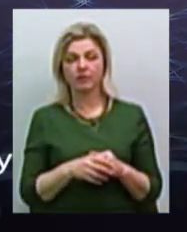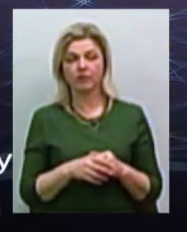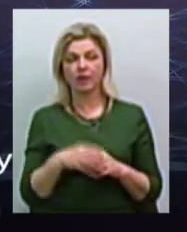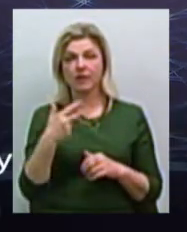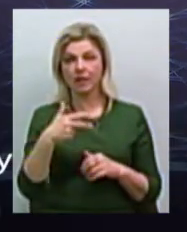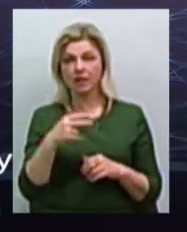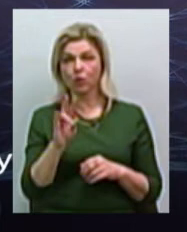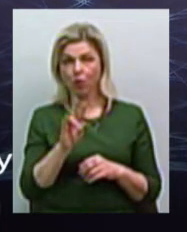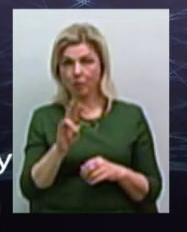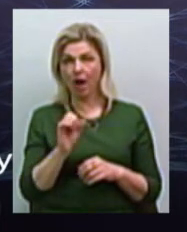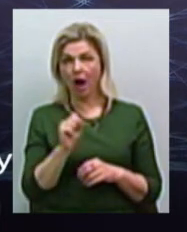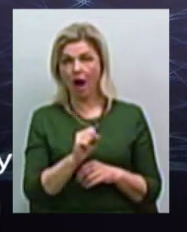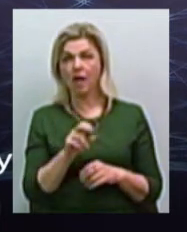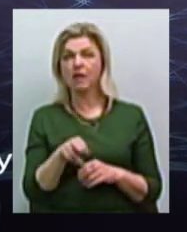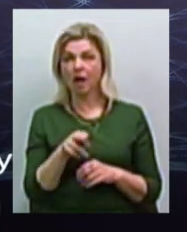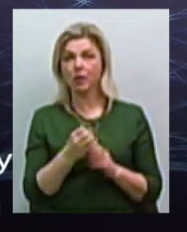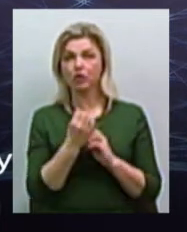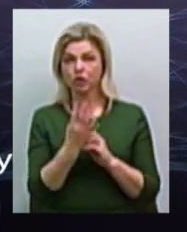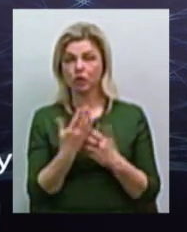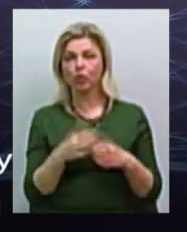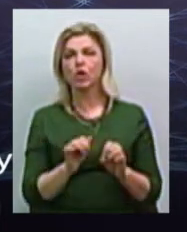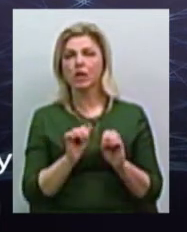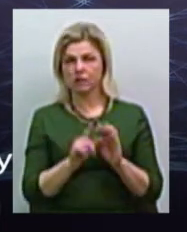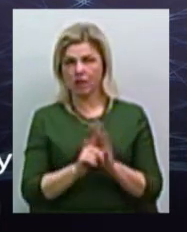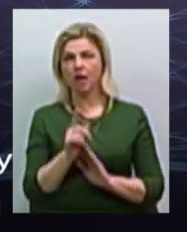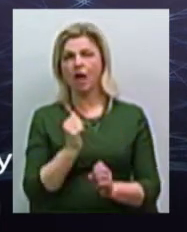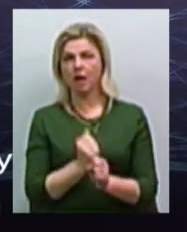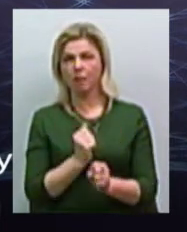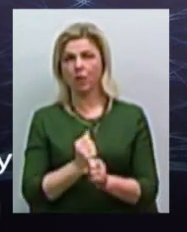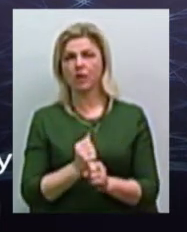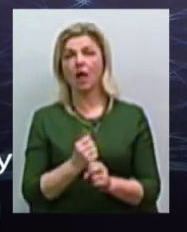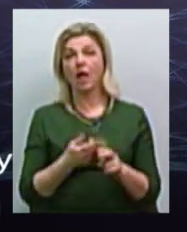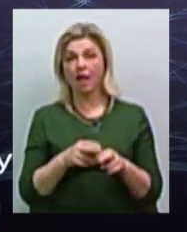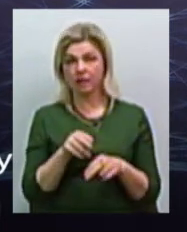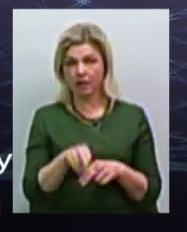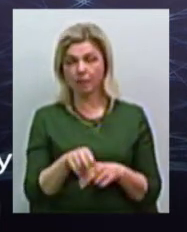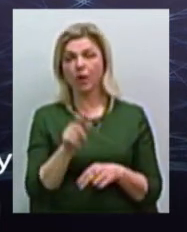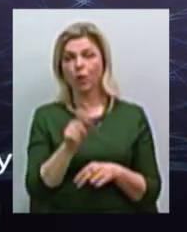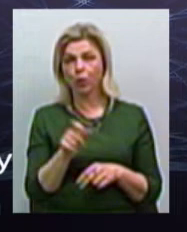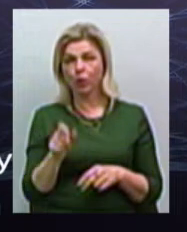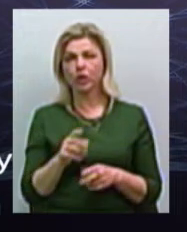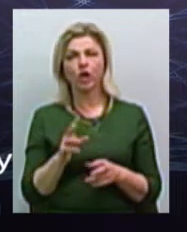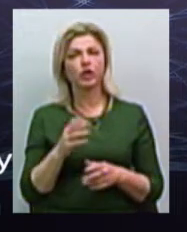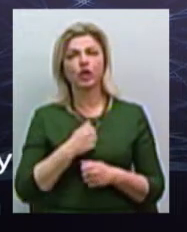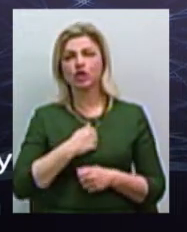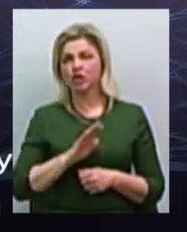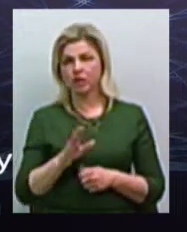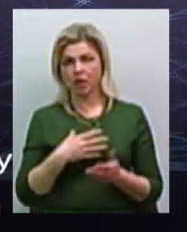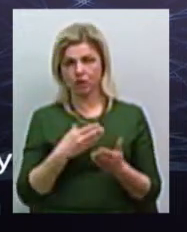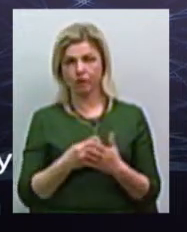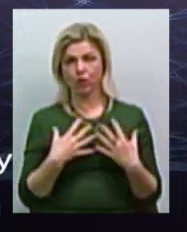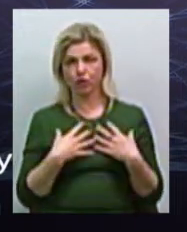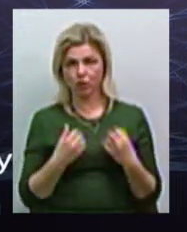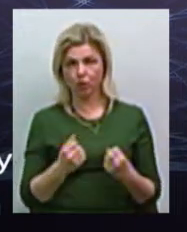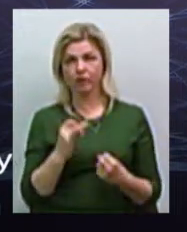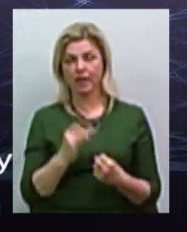а декабря 14-го вже здали експлуатацию. Тим самим люди, не считая своє здоров'я і саме